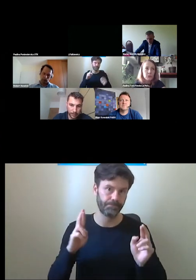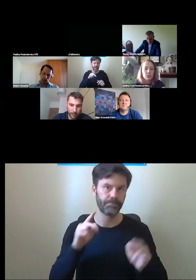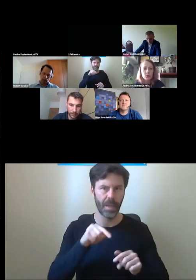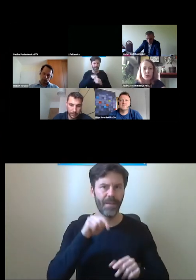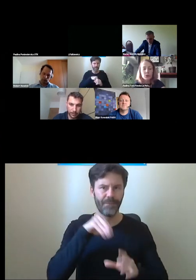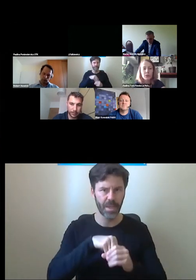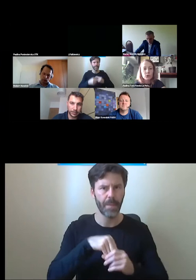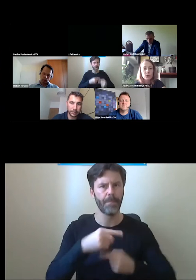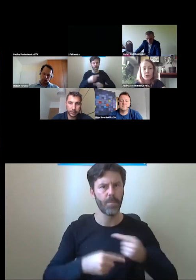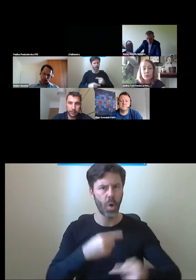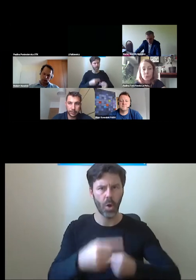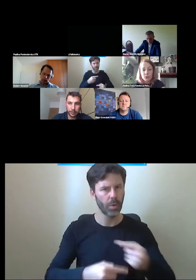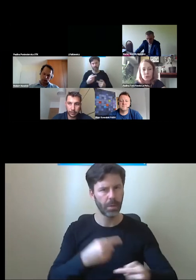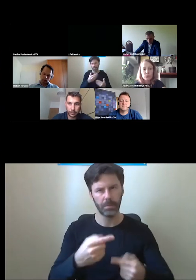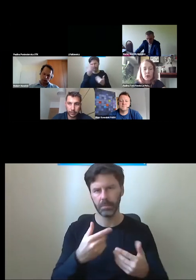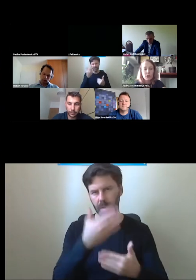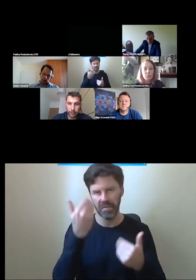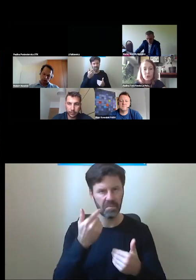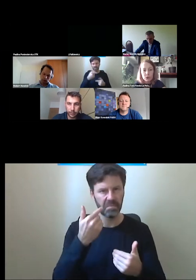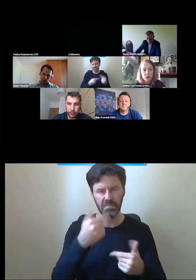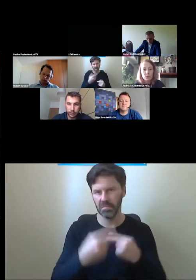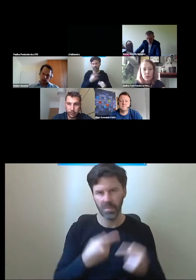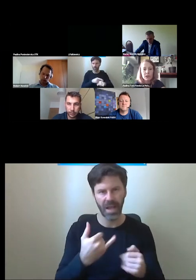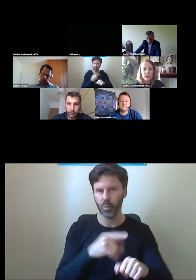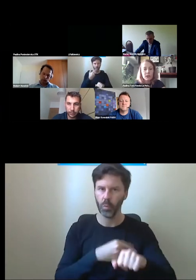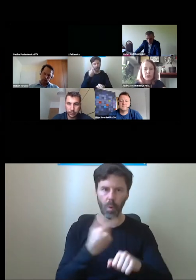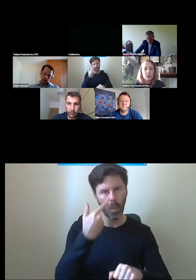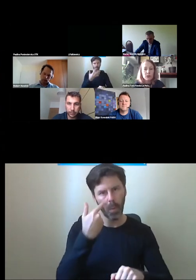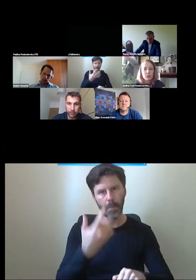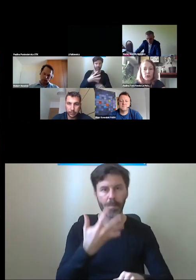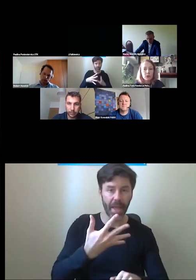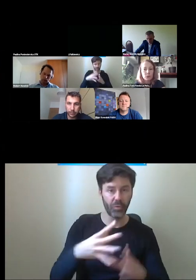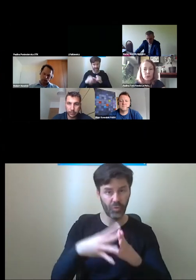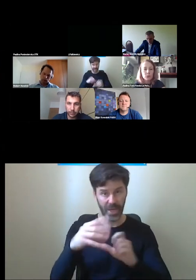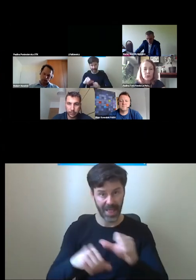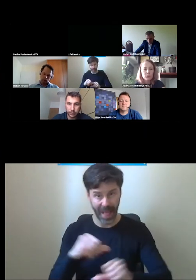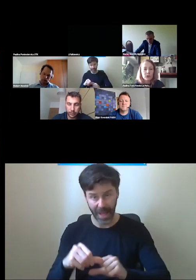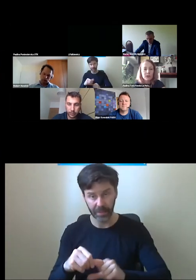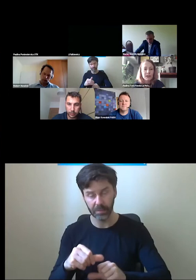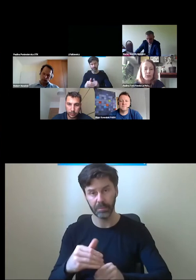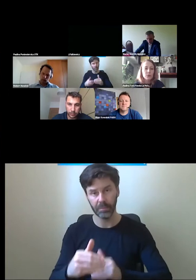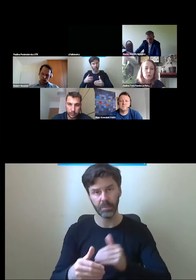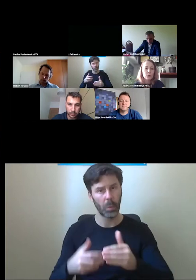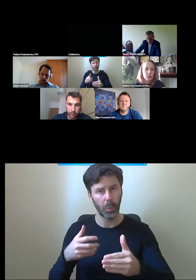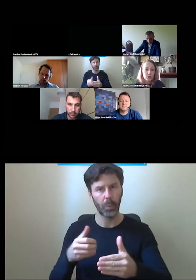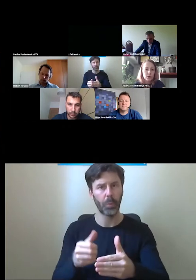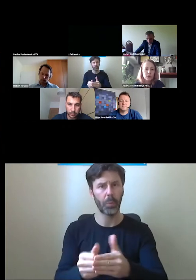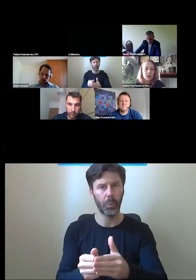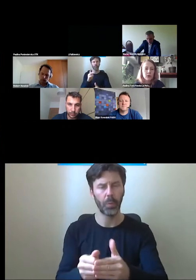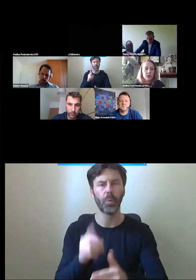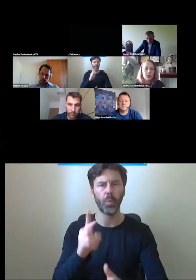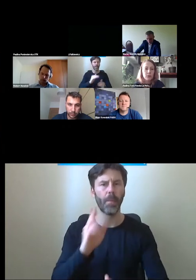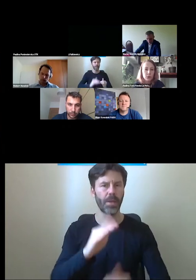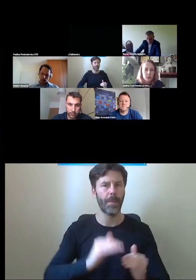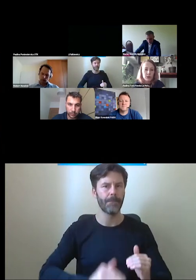powiedzmy w przeciągu najbliższych, nie wiem, pięciu, może dziesięciu lat, dojdziemy do tego punktu, w którym będziemy traktować podnośniki,